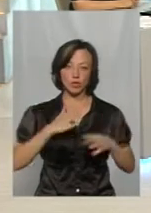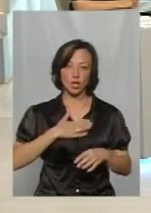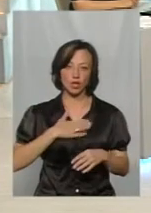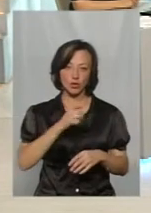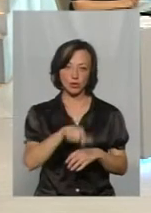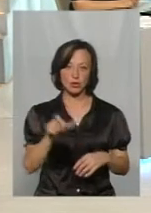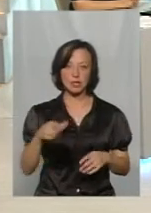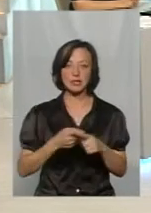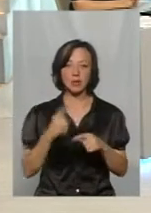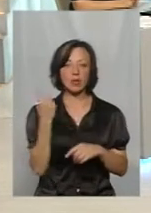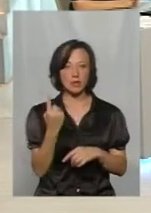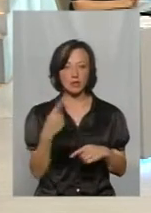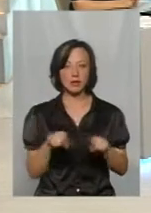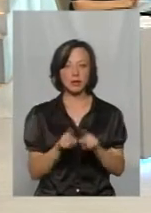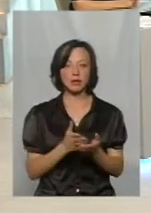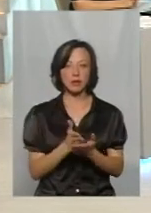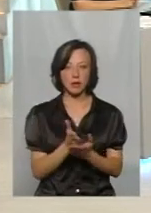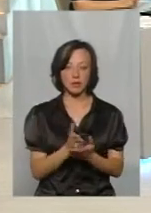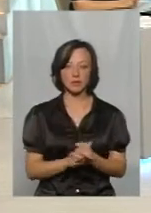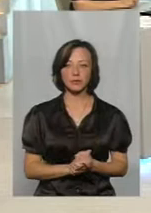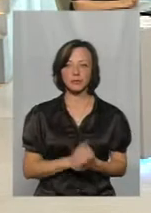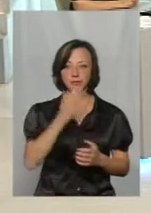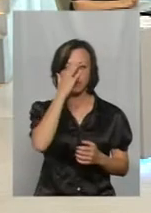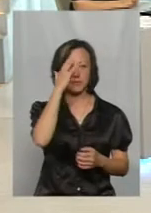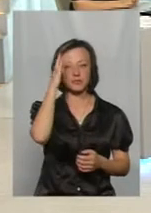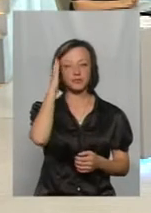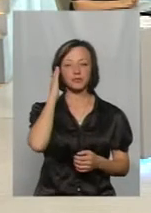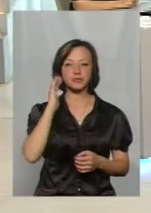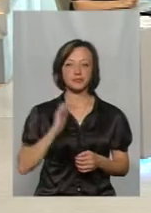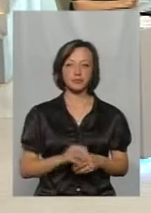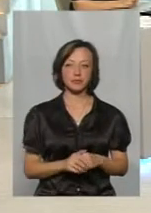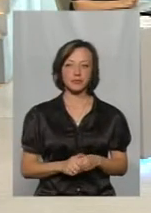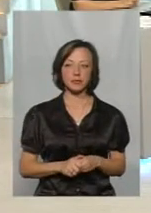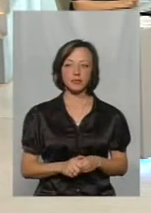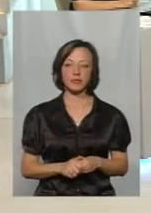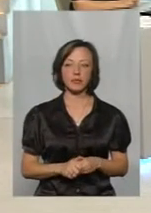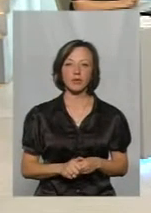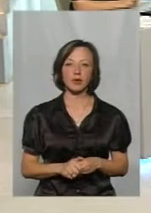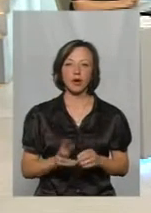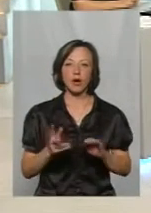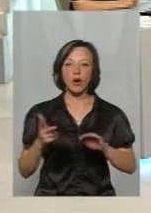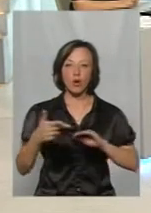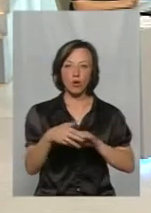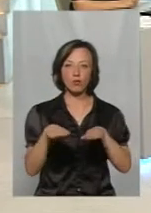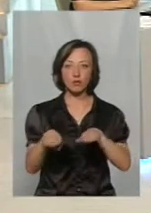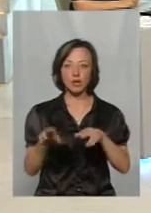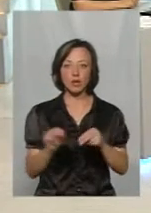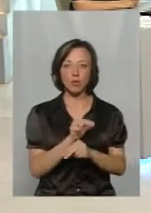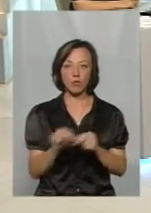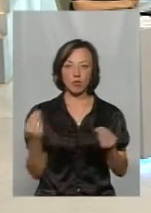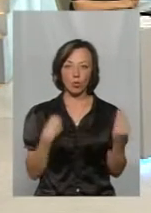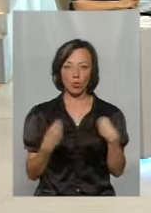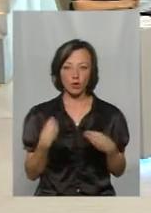слухачі. Це одне із таких напрямків. Тут є конкретні приклади. Крой пошиття та ремонт одягу.